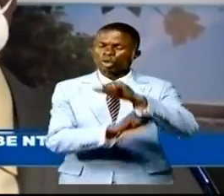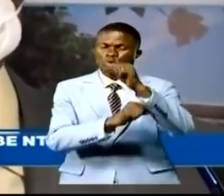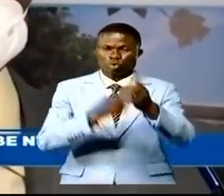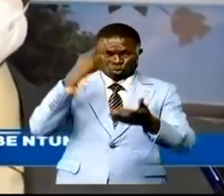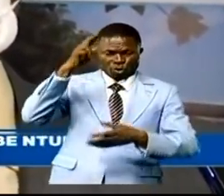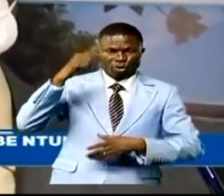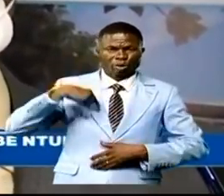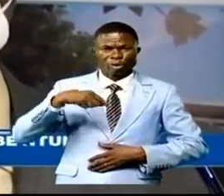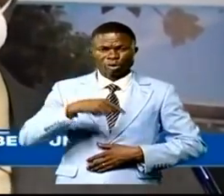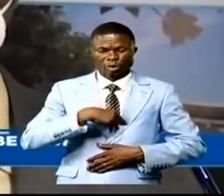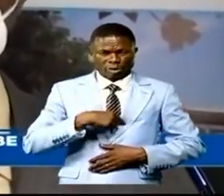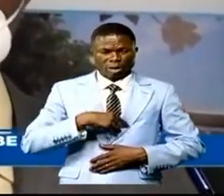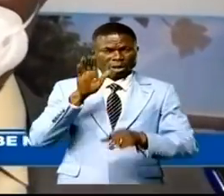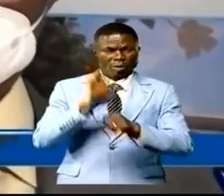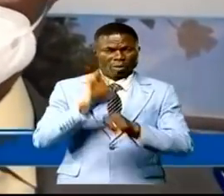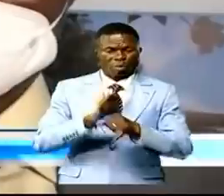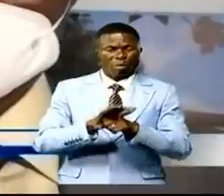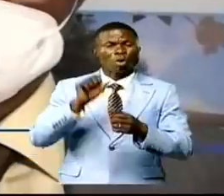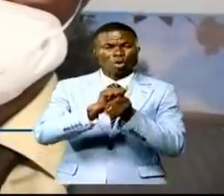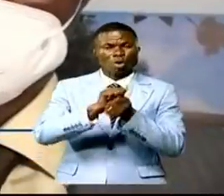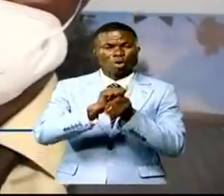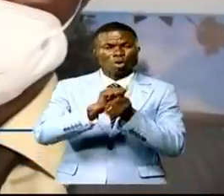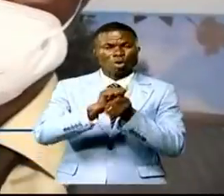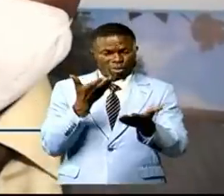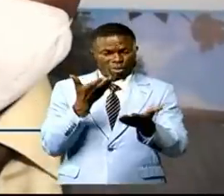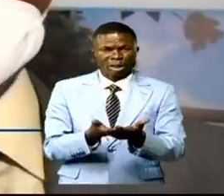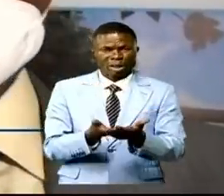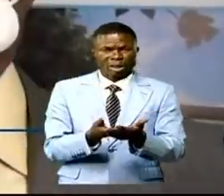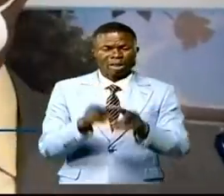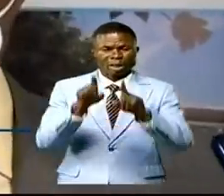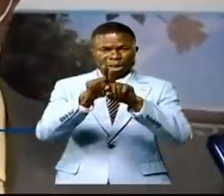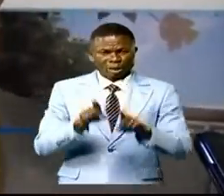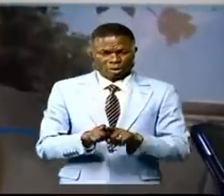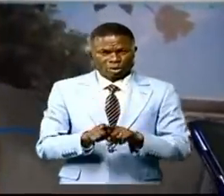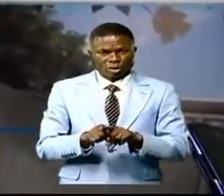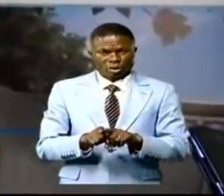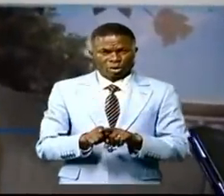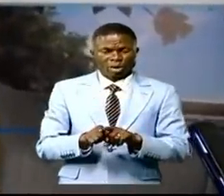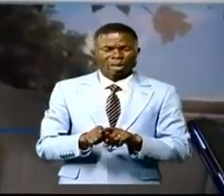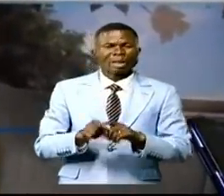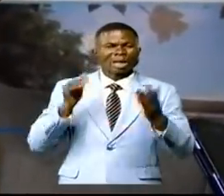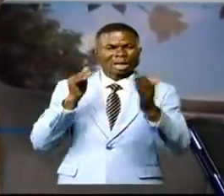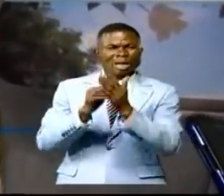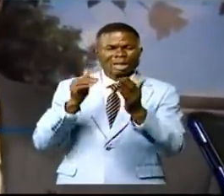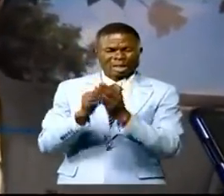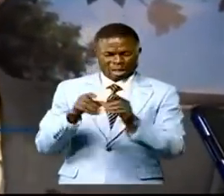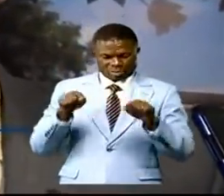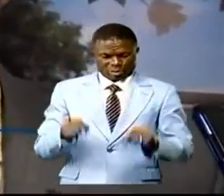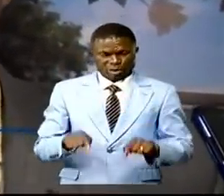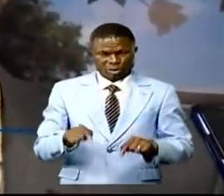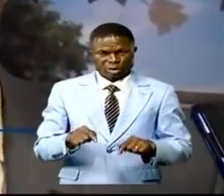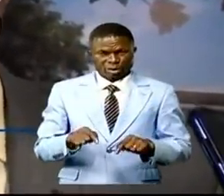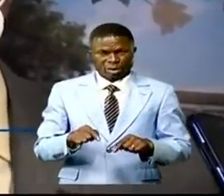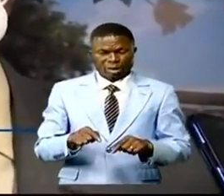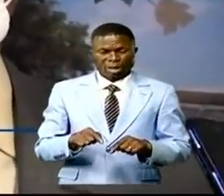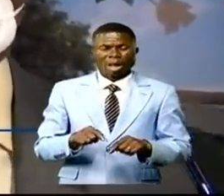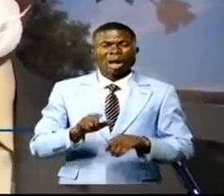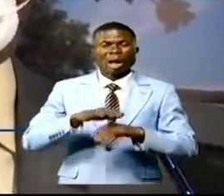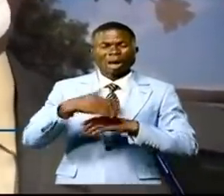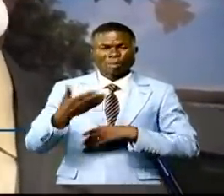des multiples défis auxquels elle est confrontée à l'heure actuelle et ensemble